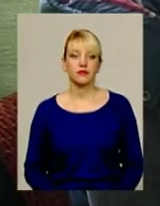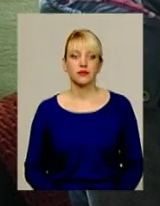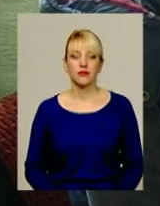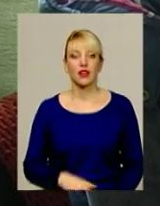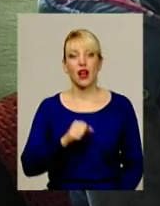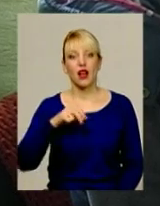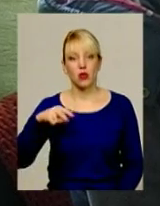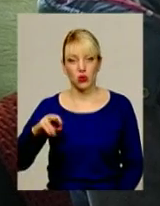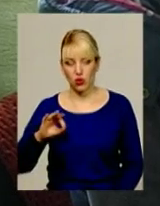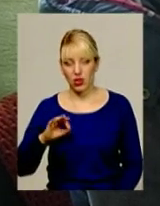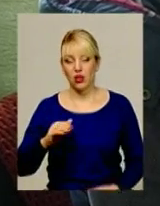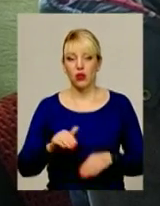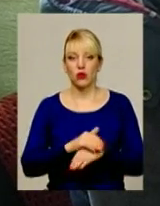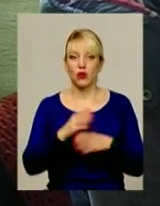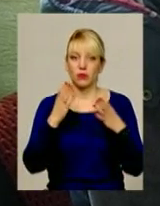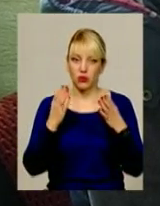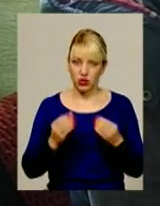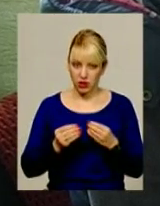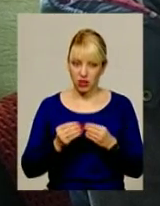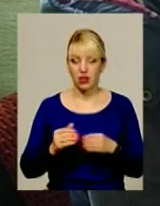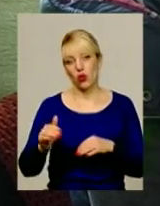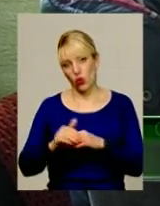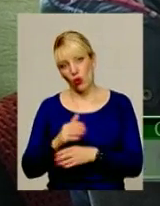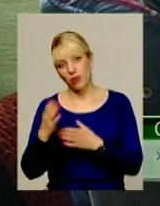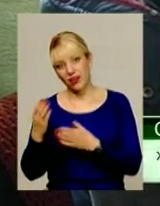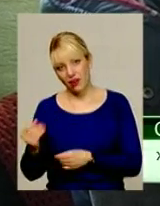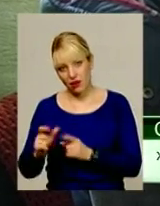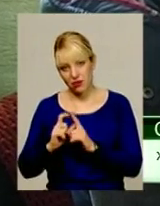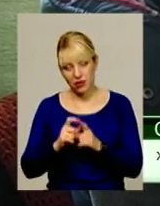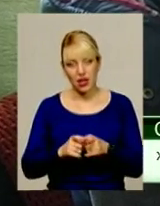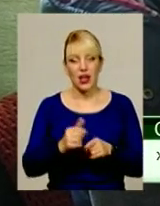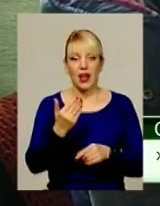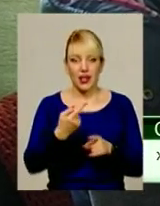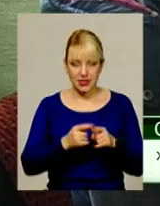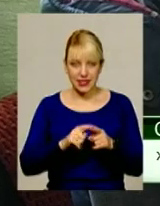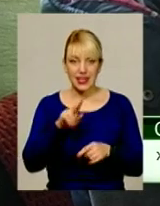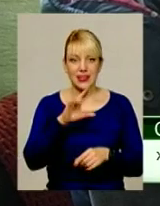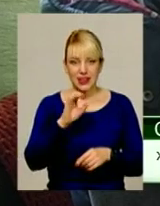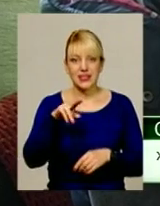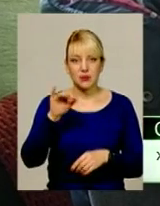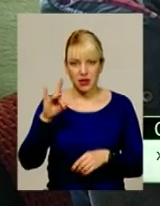Алло. Доброго дня. Доброго дня. Це диспетчерська лінія?